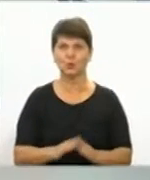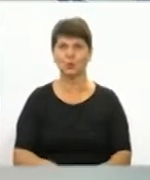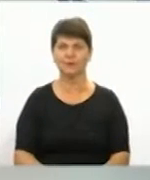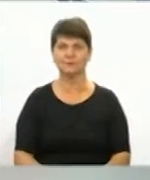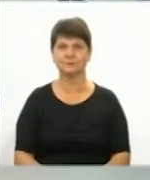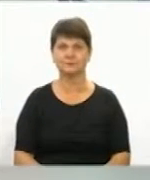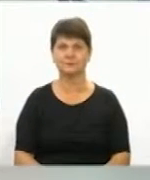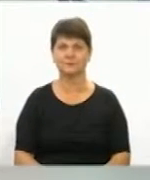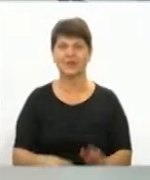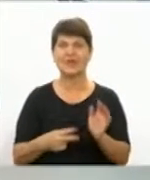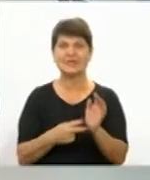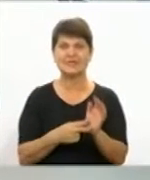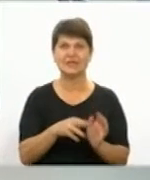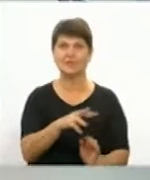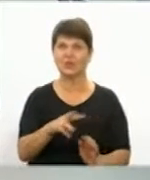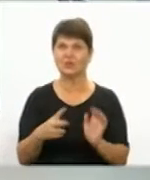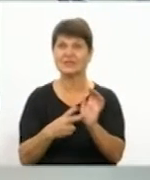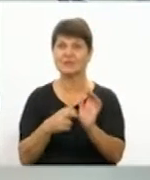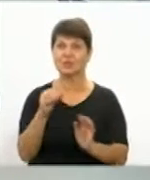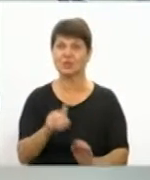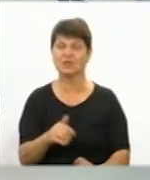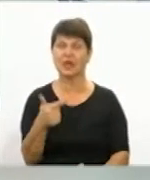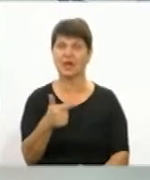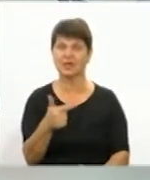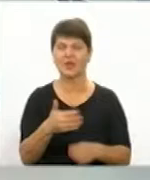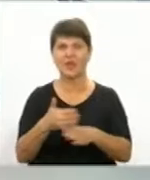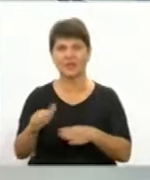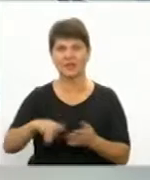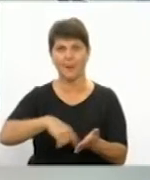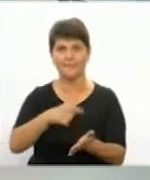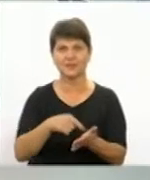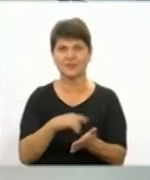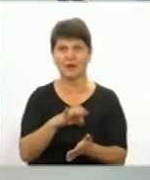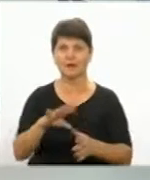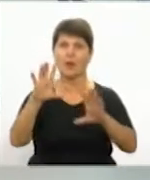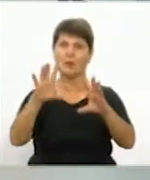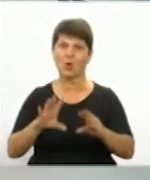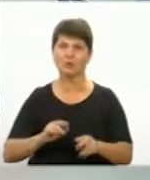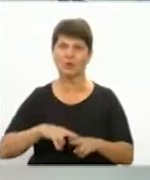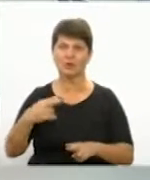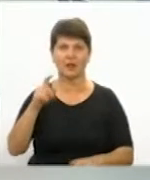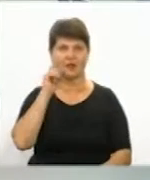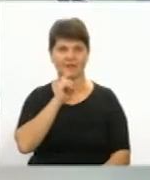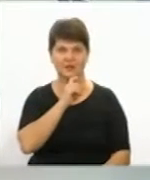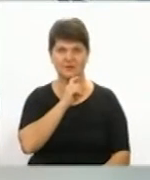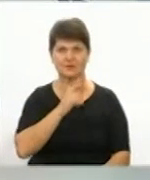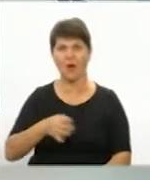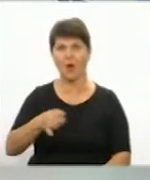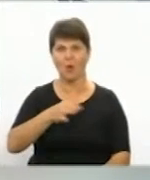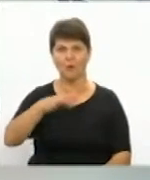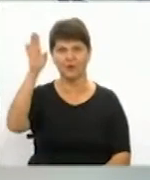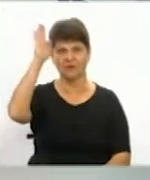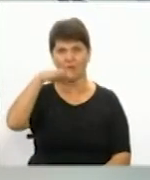7 мільйонів 700 тисяч гривень виділила міськрада для погашення боргів Вінниця облводоканалу перед